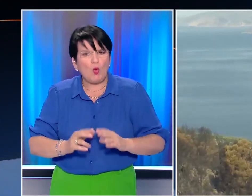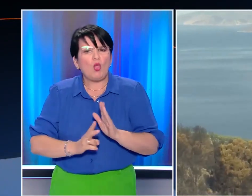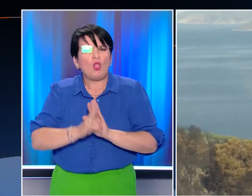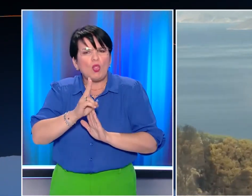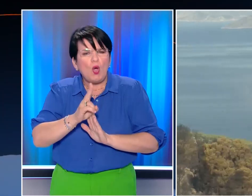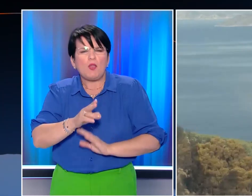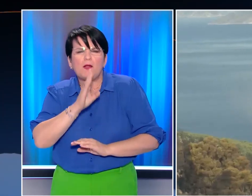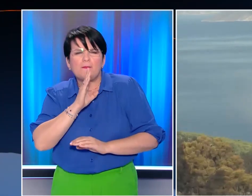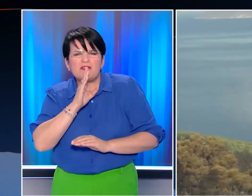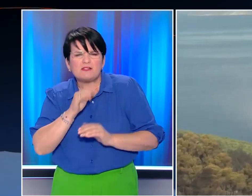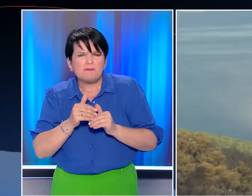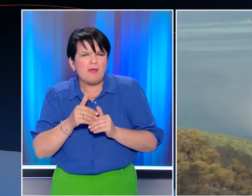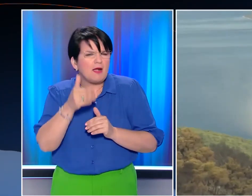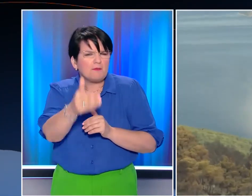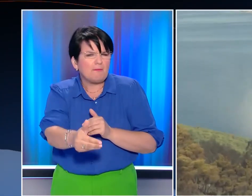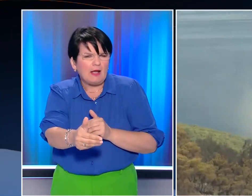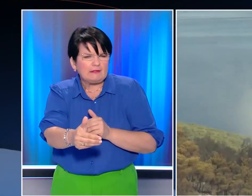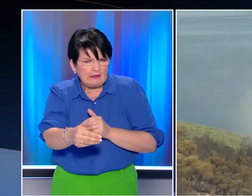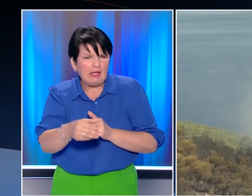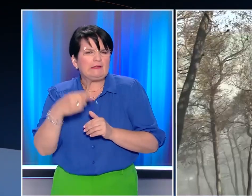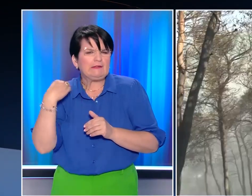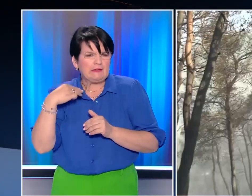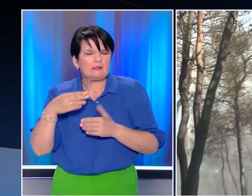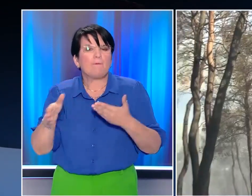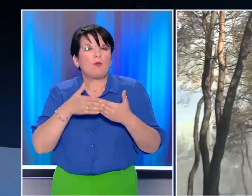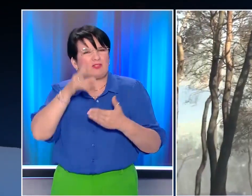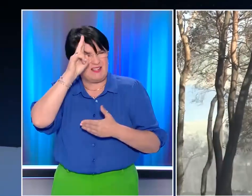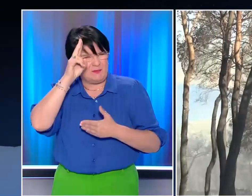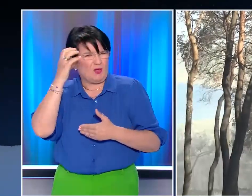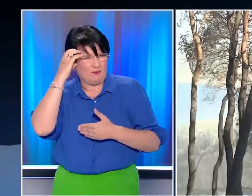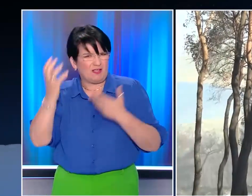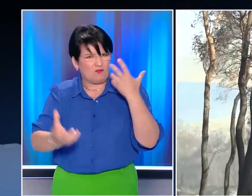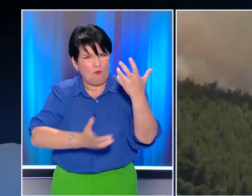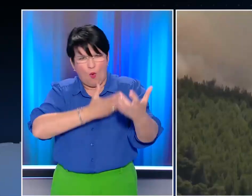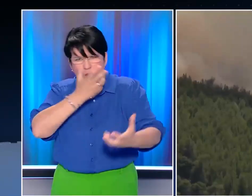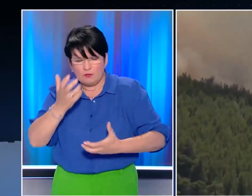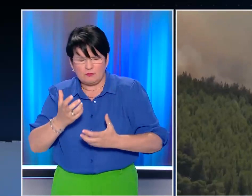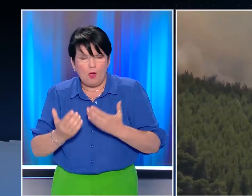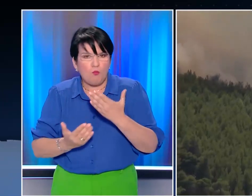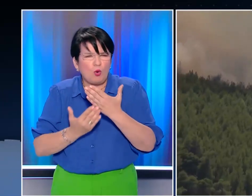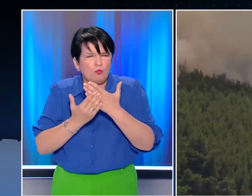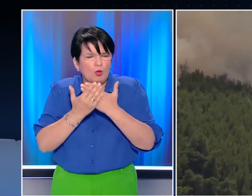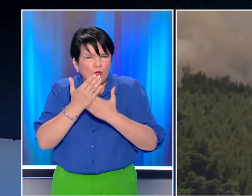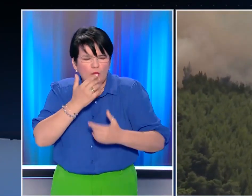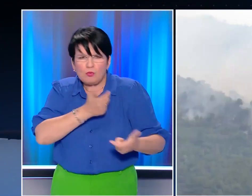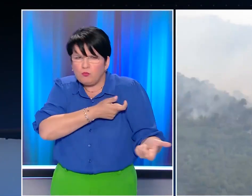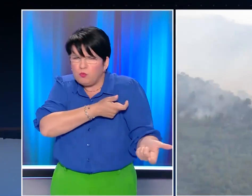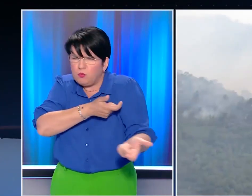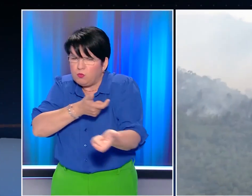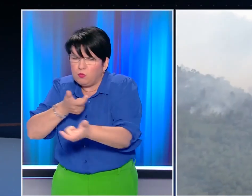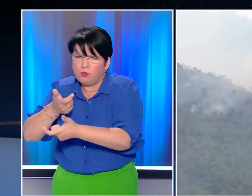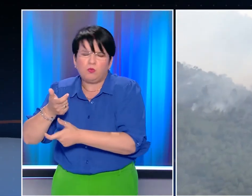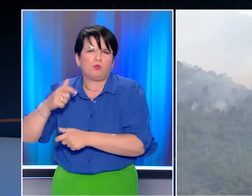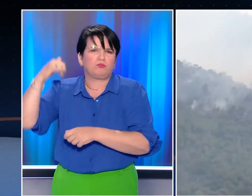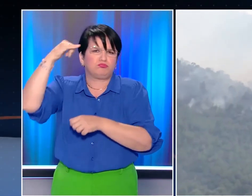Λίγο πριν από τις 12 το μεσημέρι της Τρίτης Στο Πόρτο Γερμενό Με το πρώτο φως της ημέρας Στη μάχη της κατάσβεσης μπήκαν και